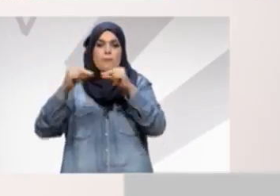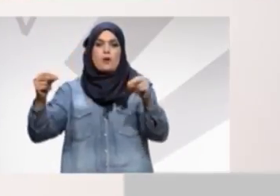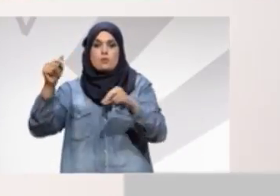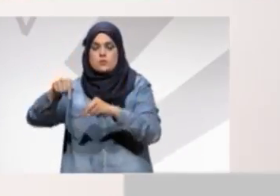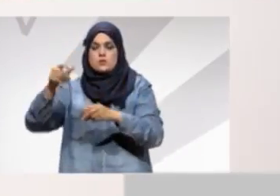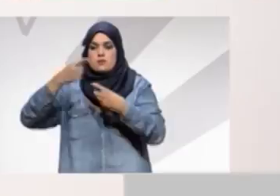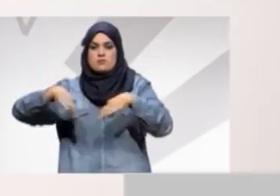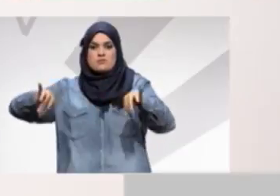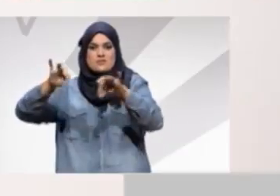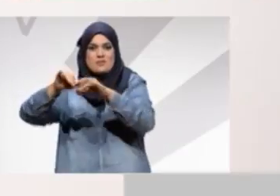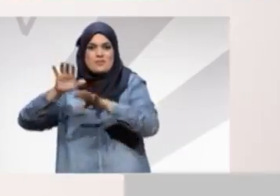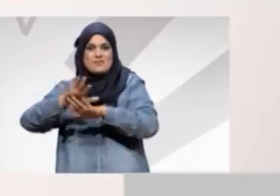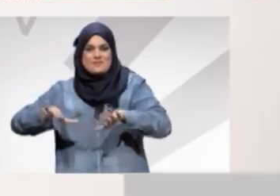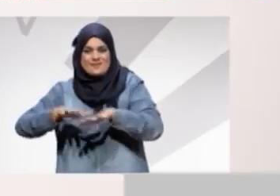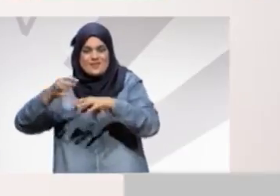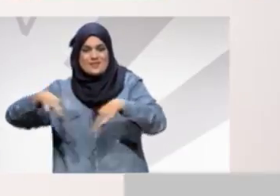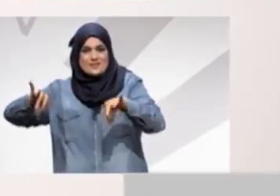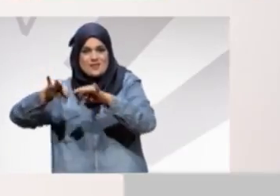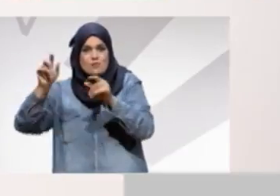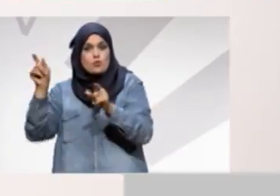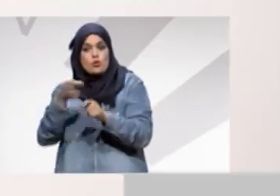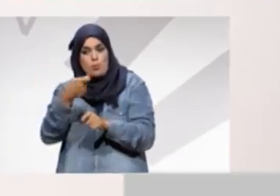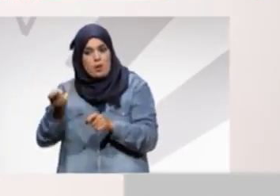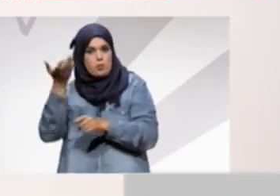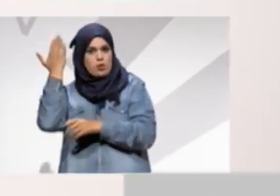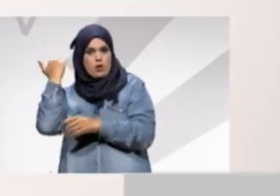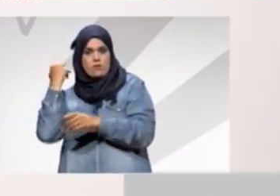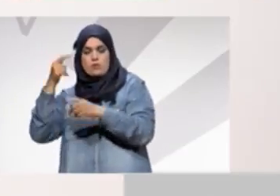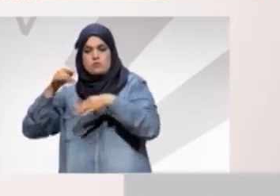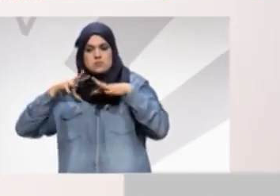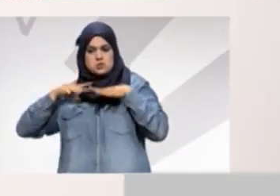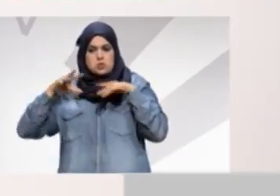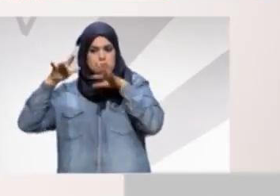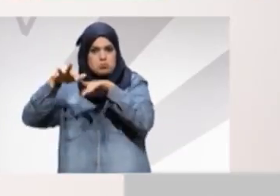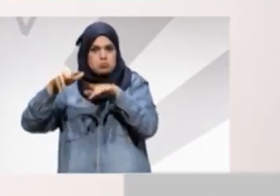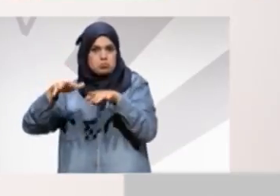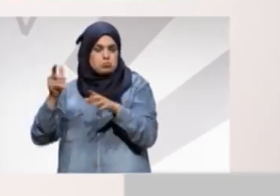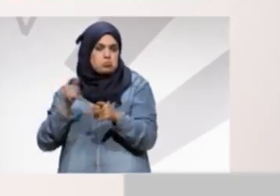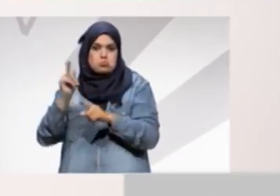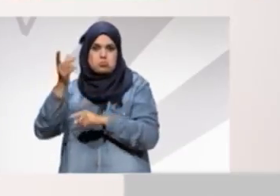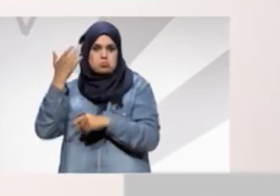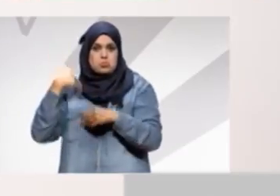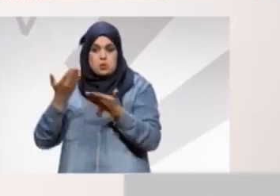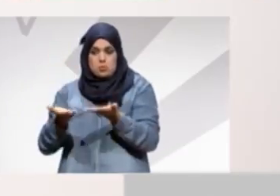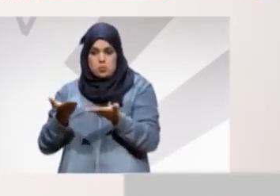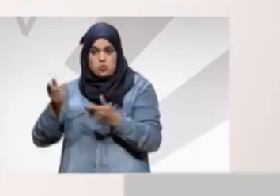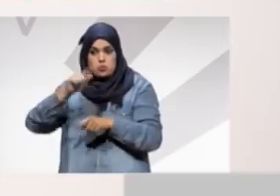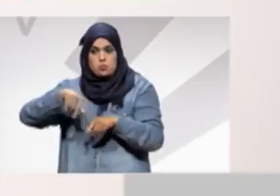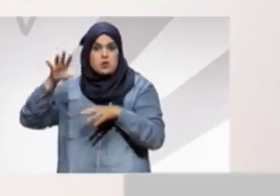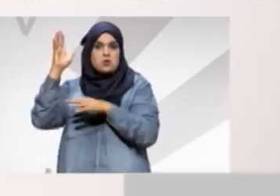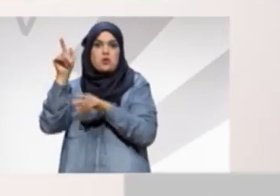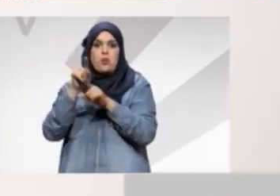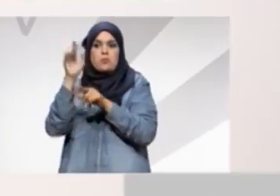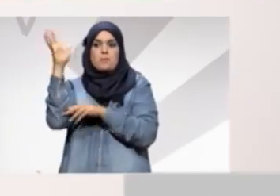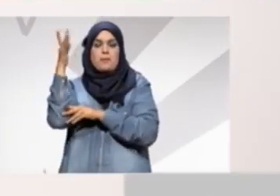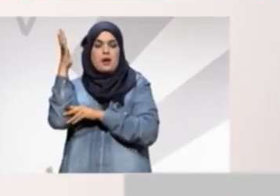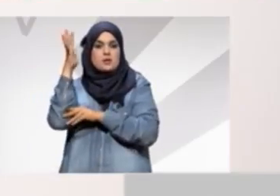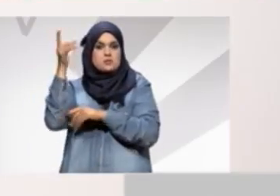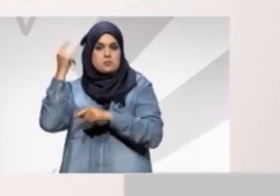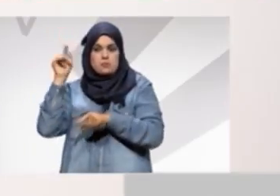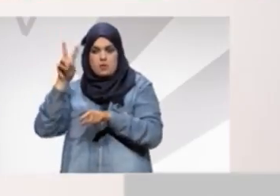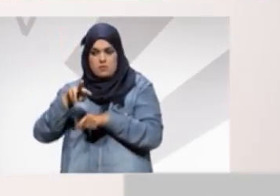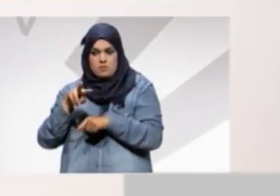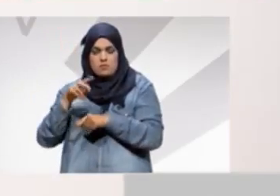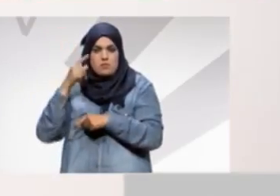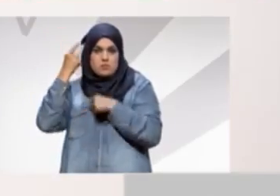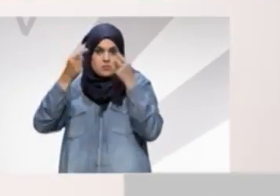كسبخة اللي حقها من قبل راي منطقة سيحية كسبخة اللي من المفروض اليوم راي جنة على وجه الارض تصوروا